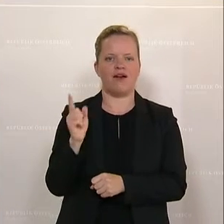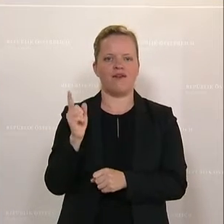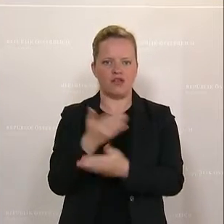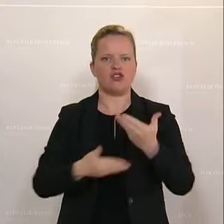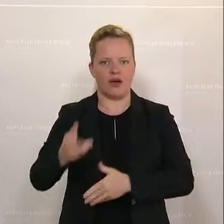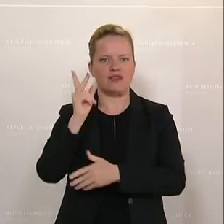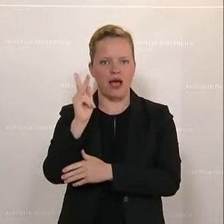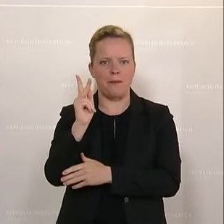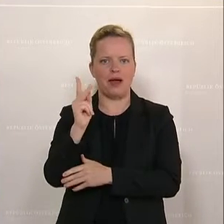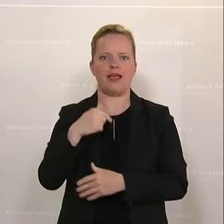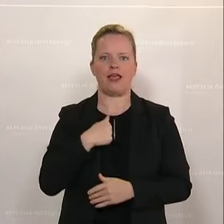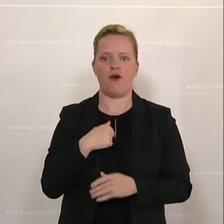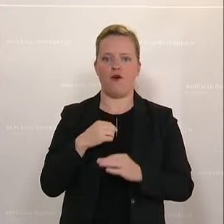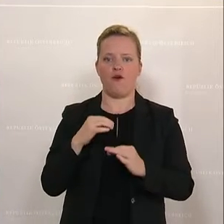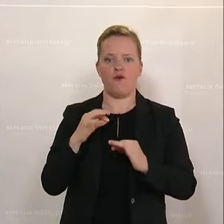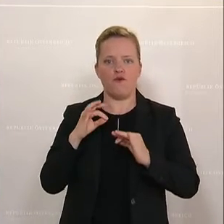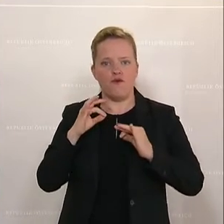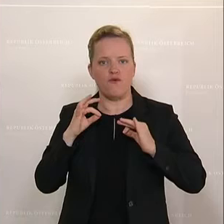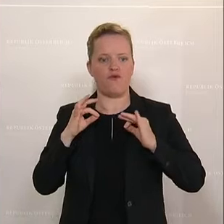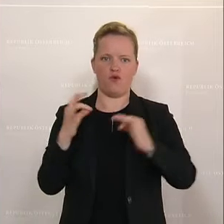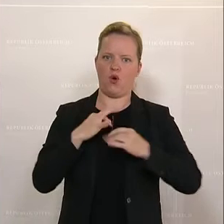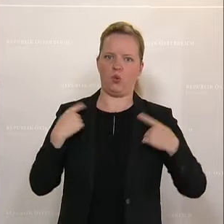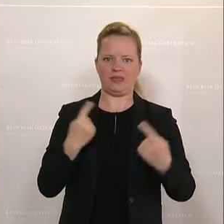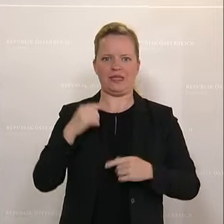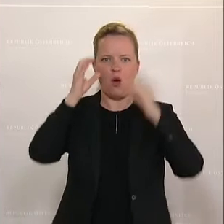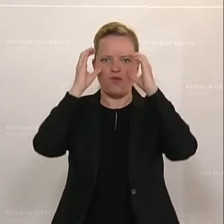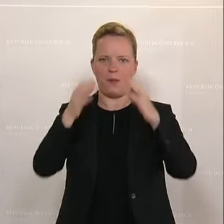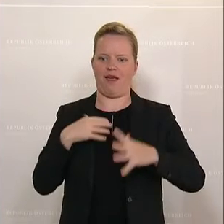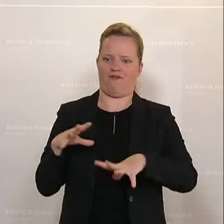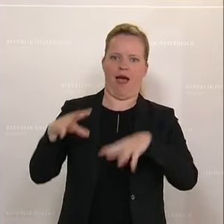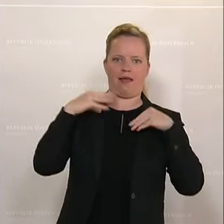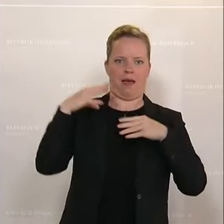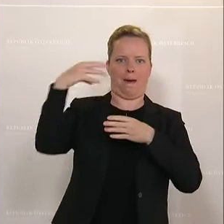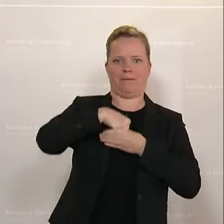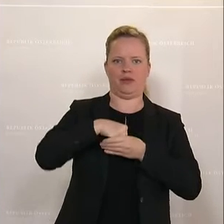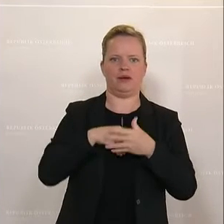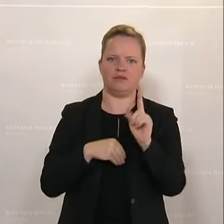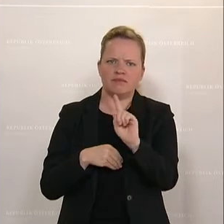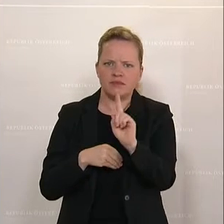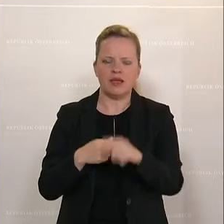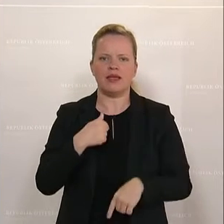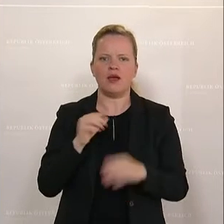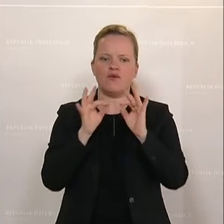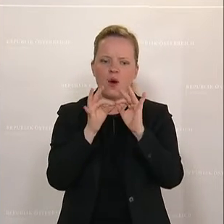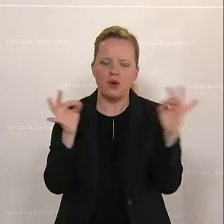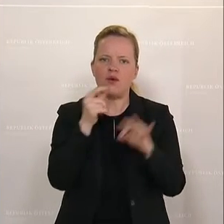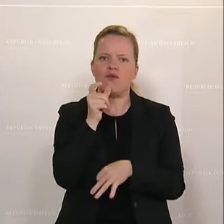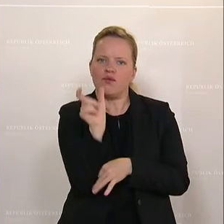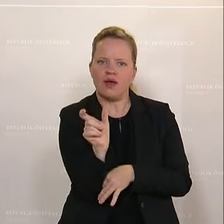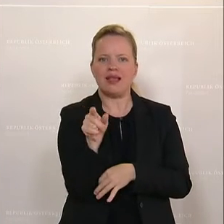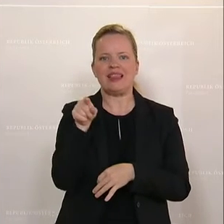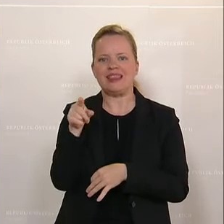für die ÖVP vereinnahmt. Ich habe die Formulierung verwendet, die